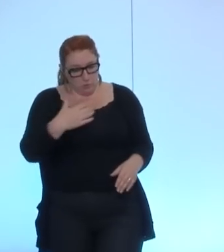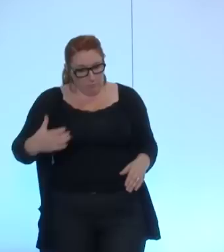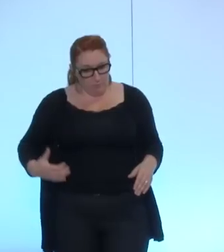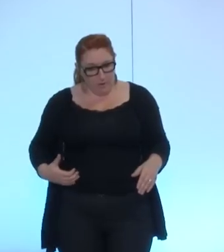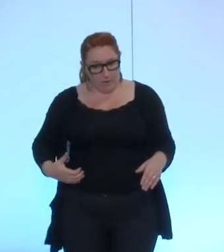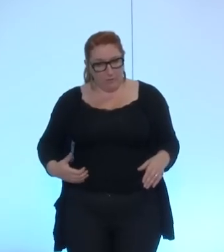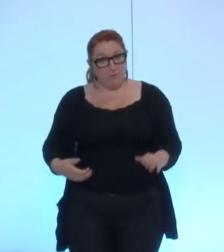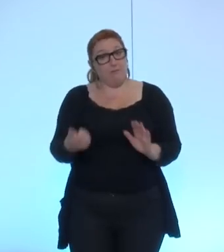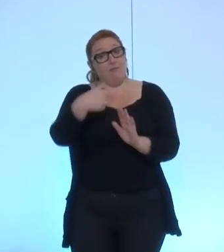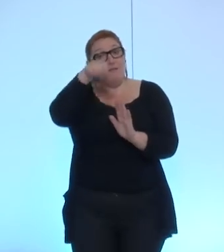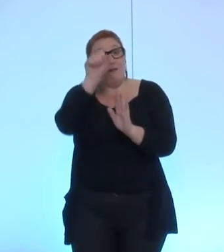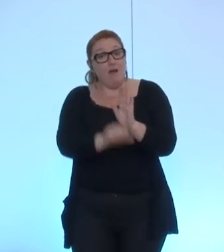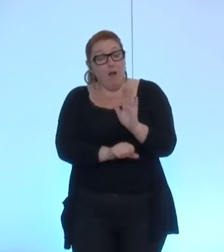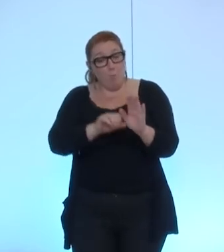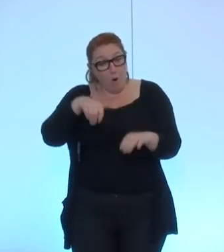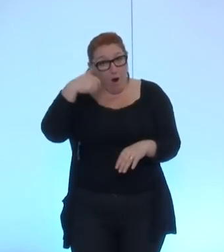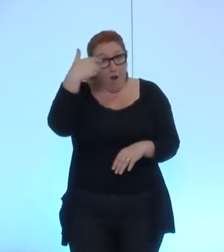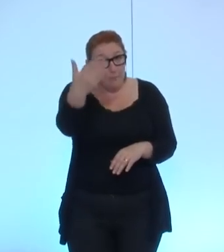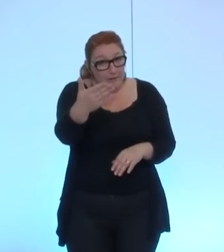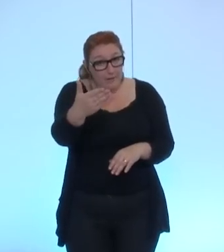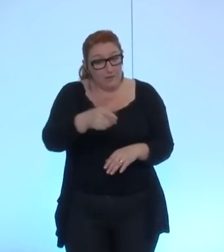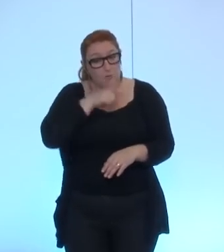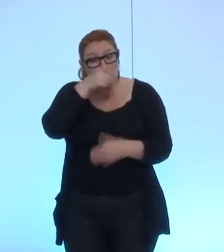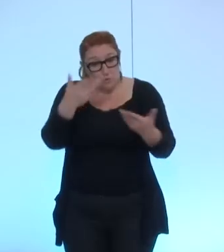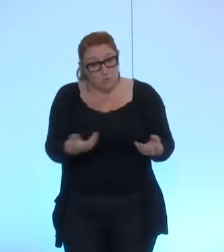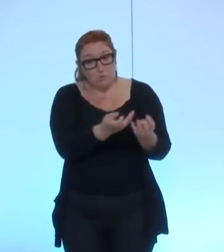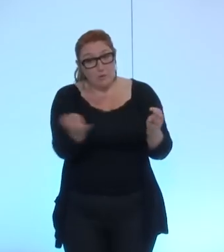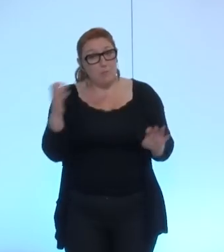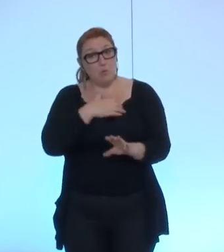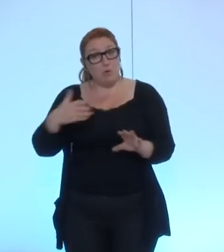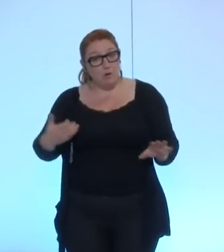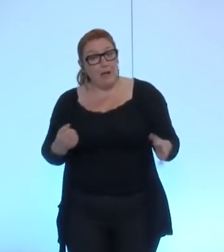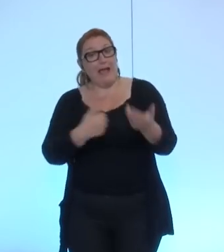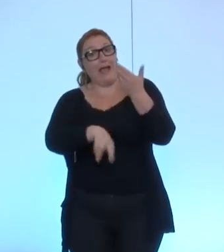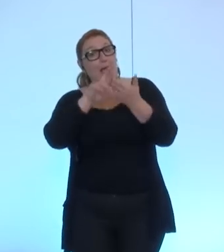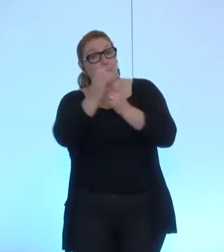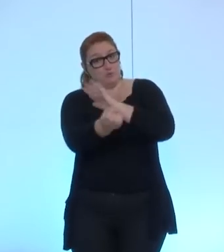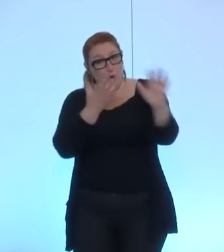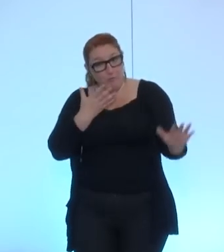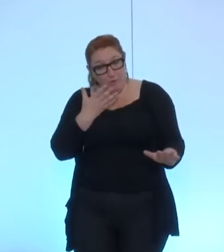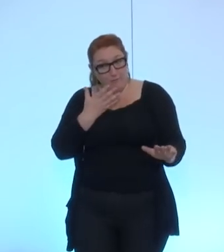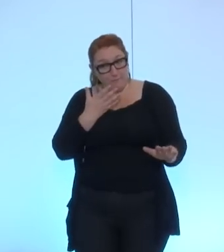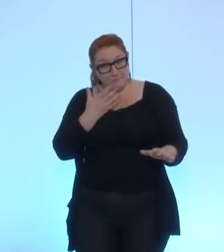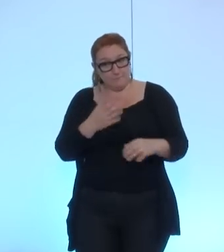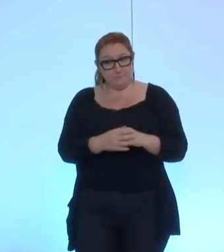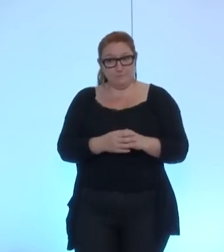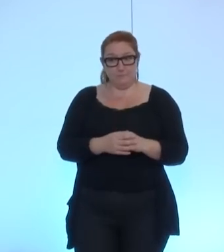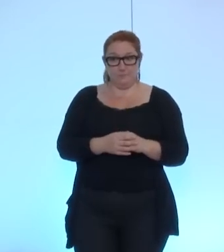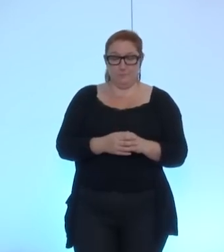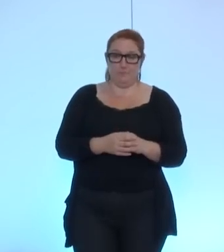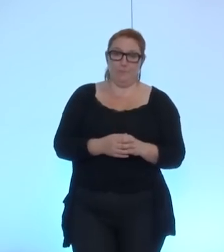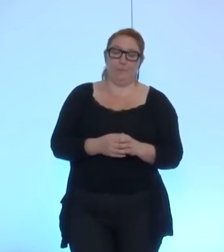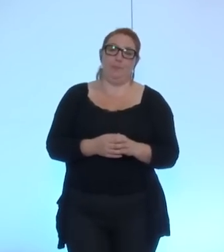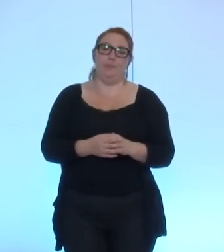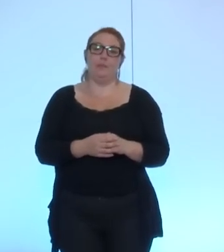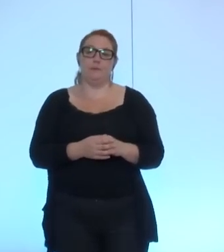un mois après le jour du conseil municipal la réponse à la lettre que je vous ai adressée au nom de notre groupe